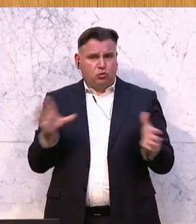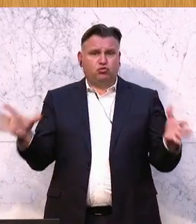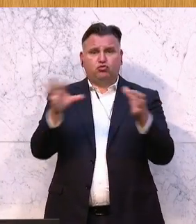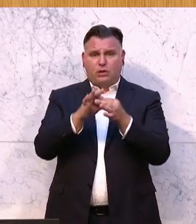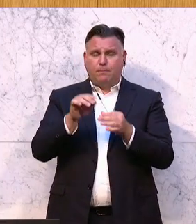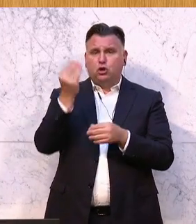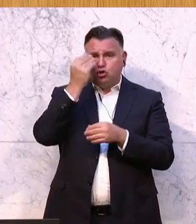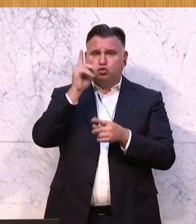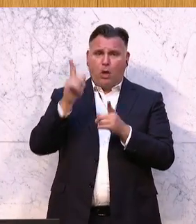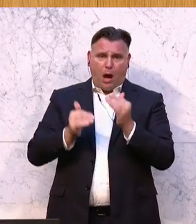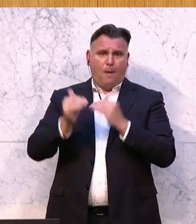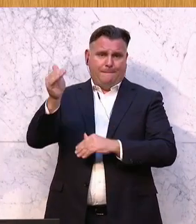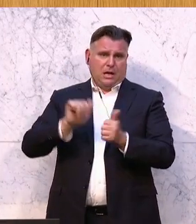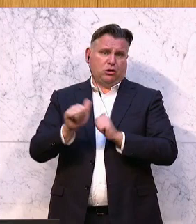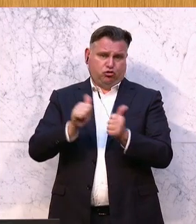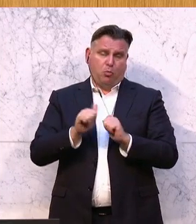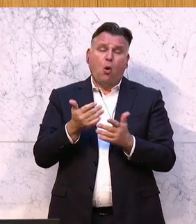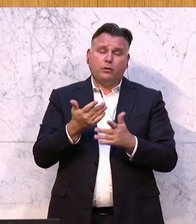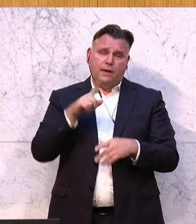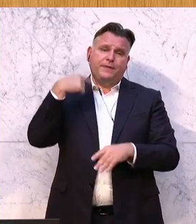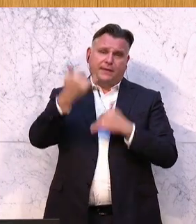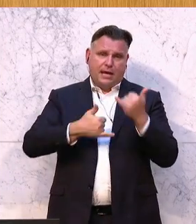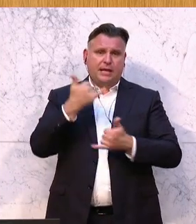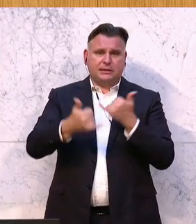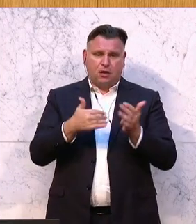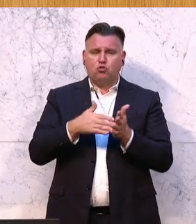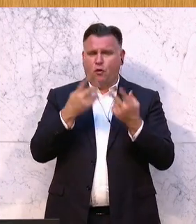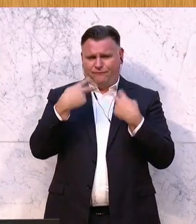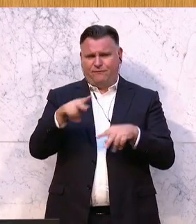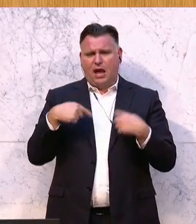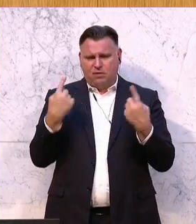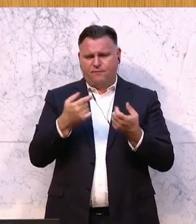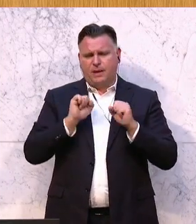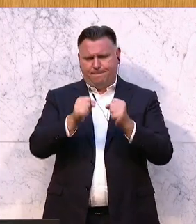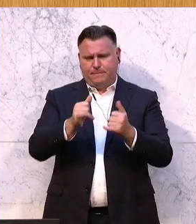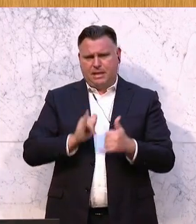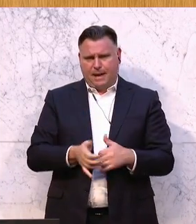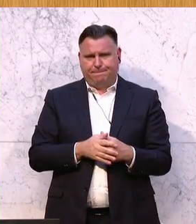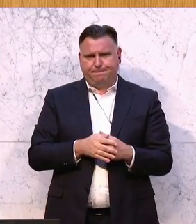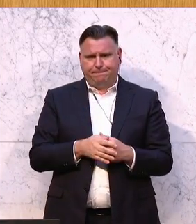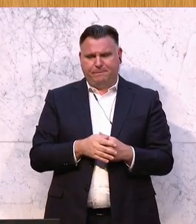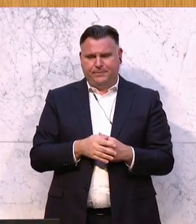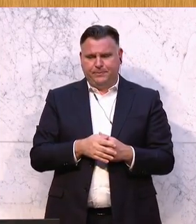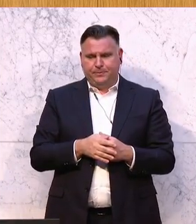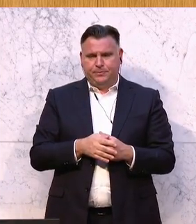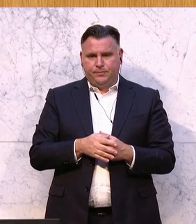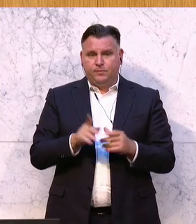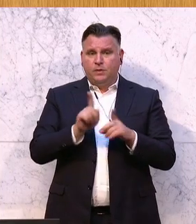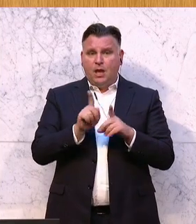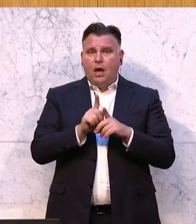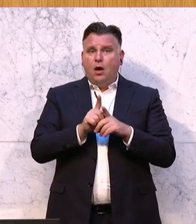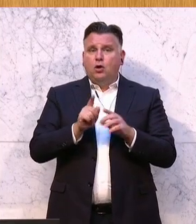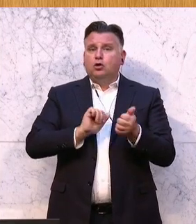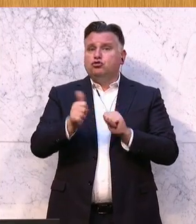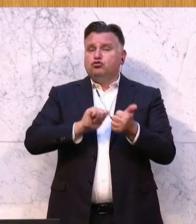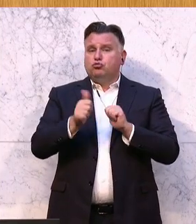und ich glaube, das wird uns auch im nächsten Jahr weiterhin beschäftigen. Daran werden wir weiterhin arbeiten. Aber auch die Investitionen in